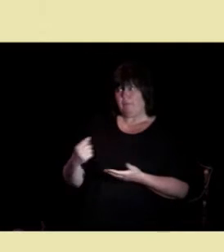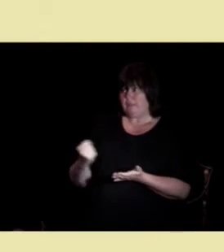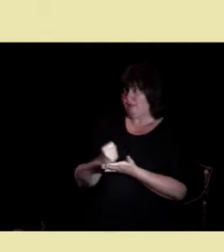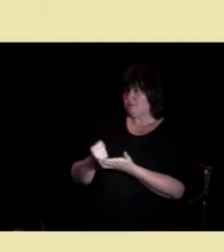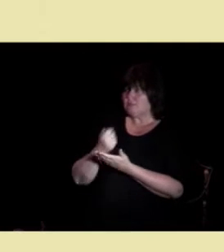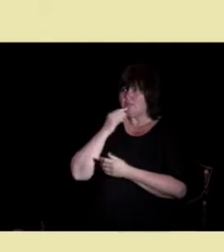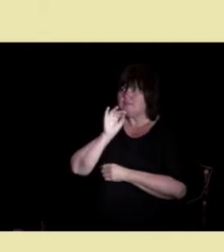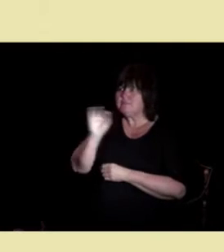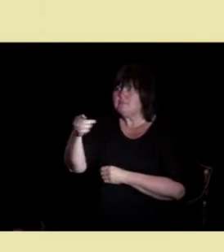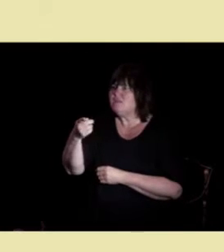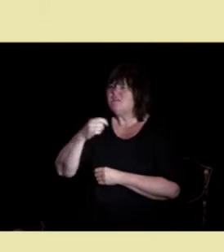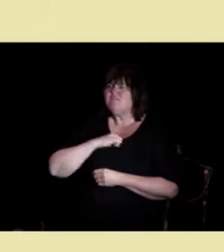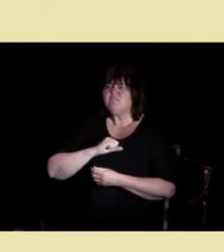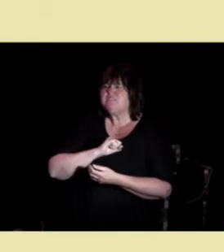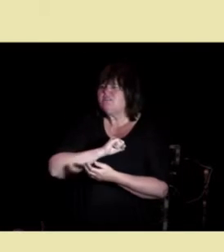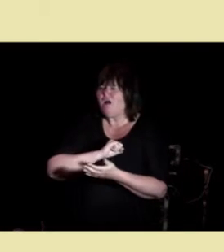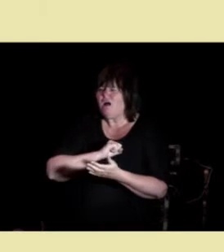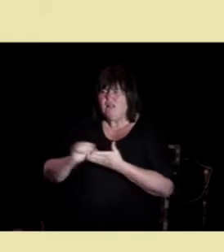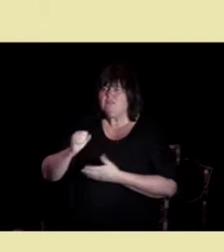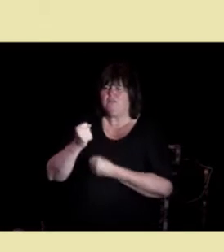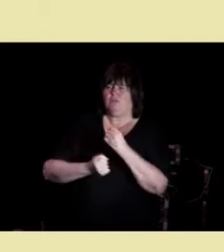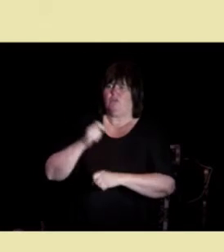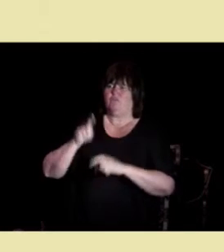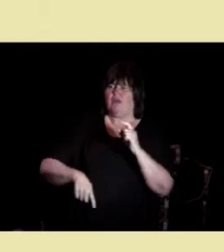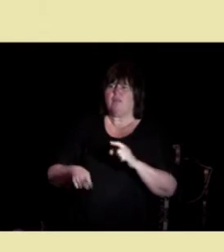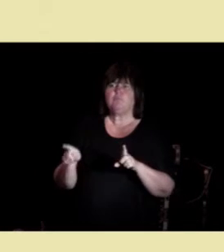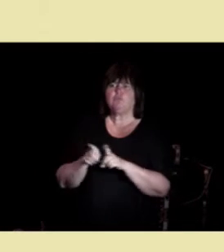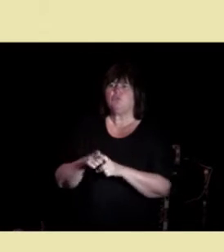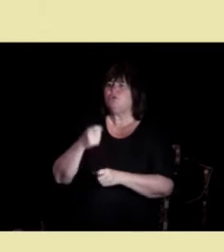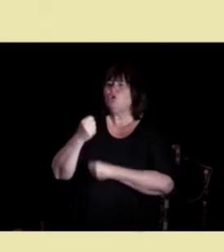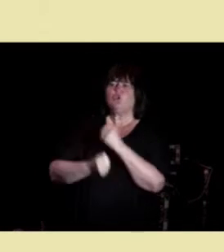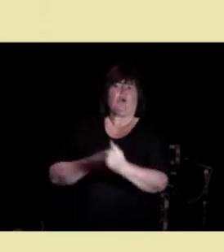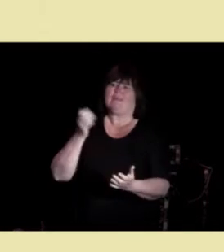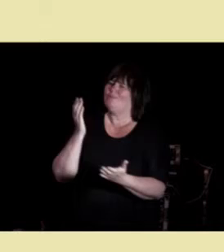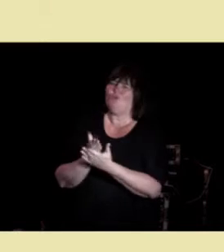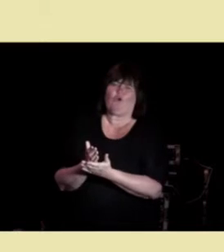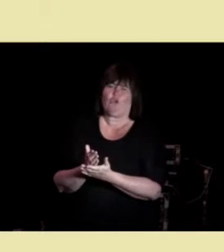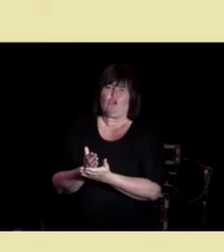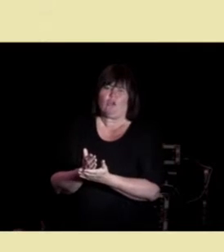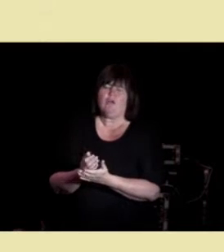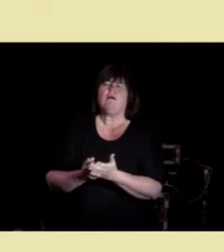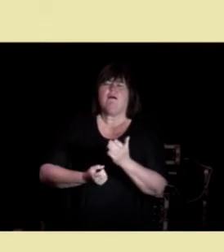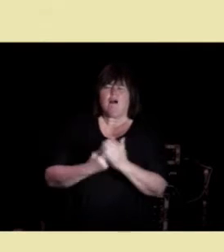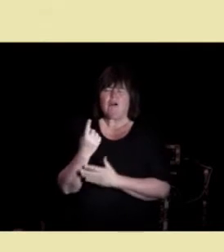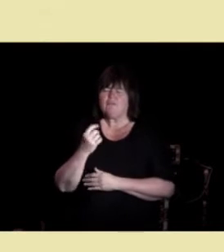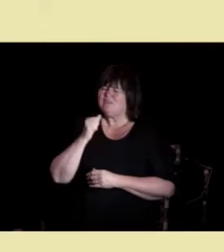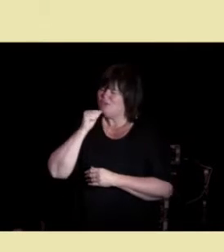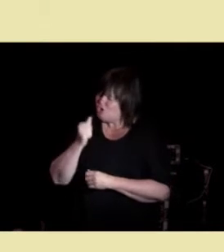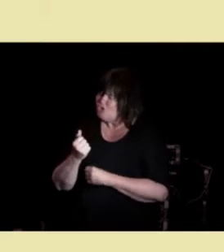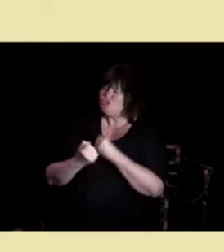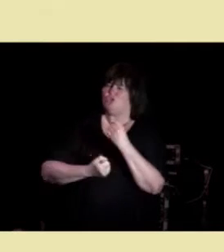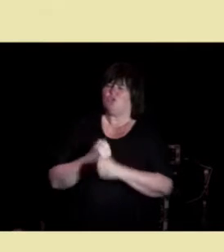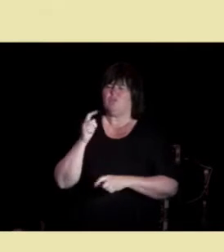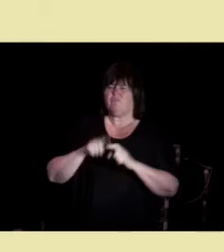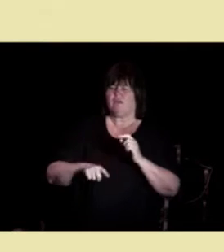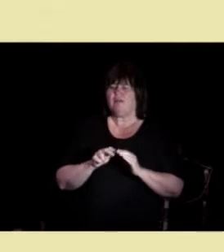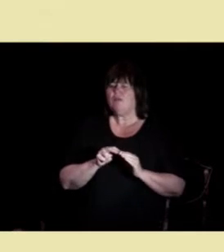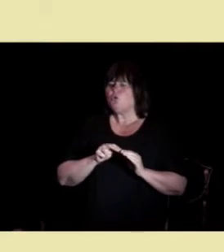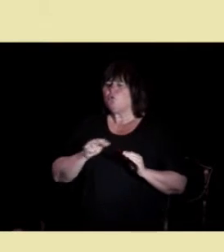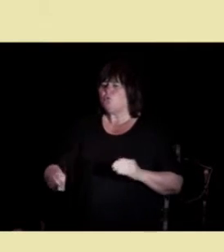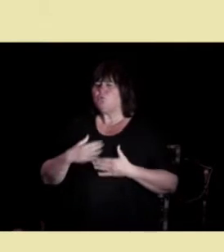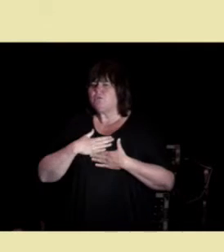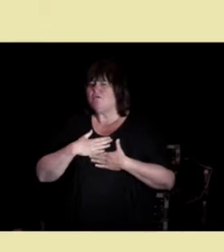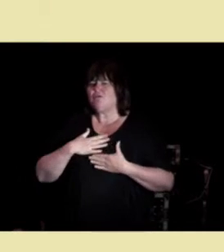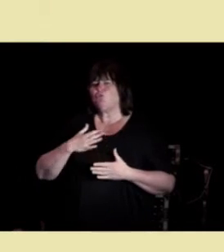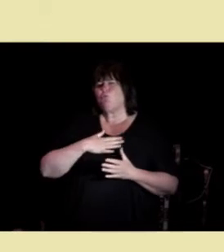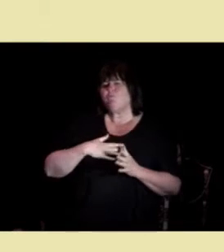feil, så gjør dere ikke nok. Dere må av og til gjøre feil, gå ut av komfortsona og prøve ut ting.